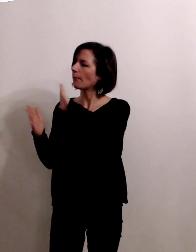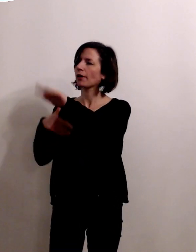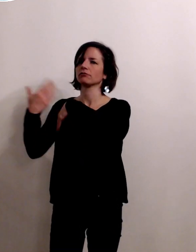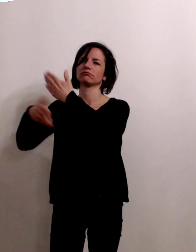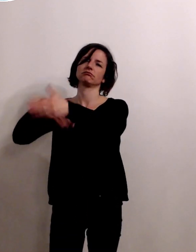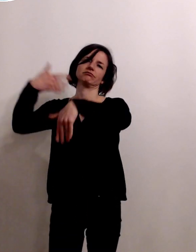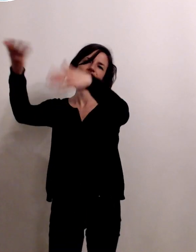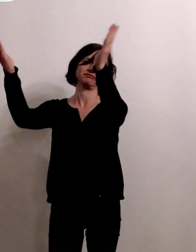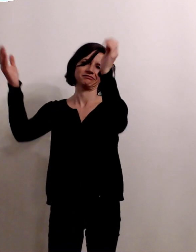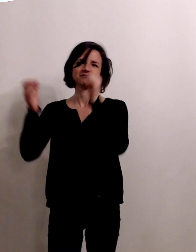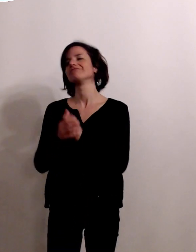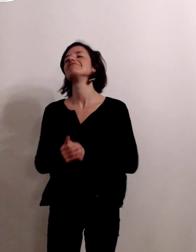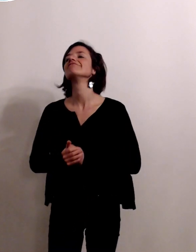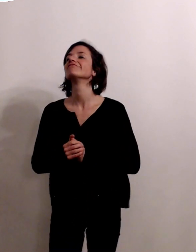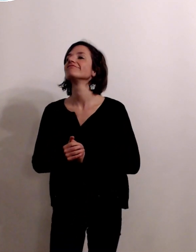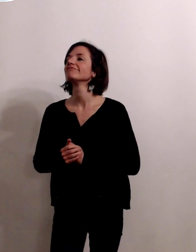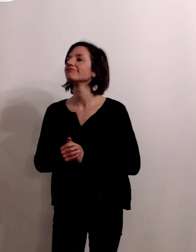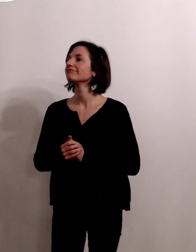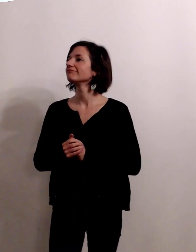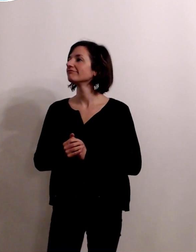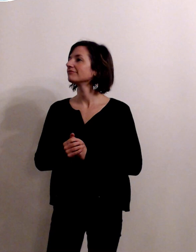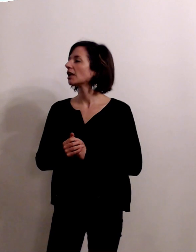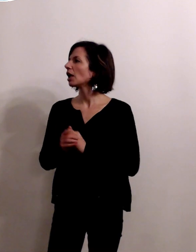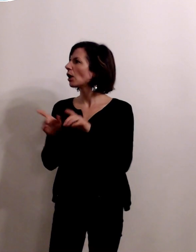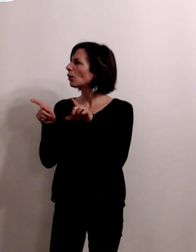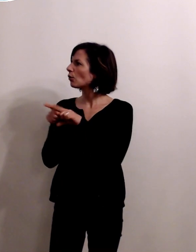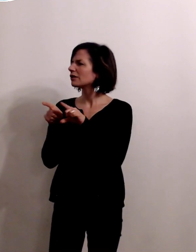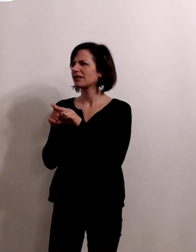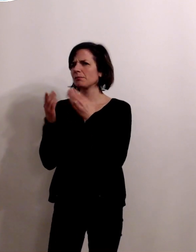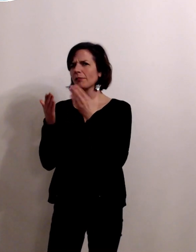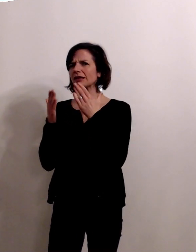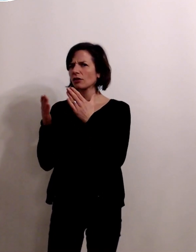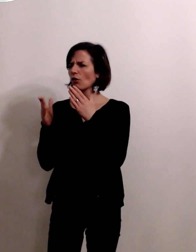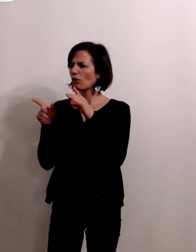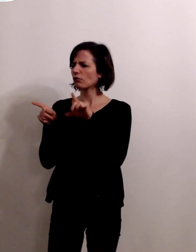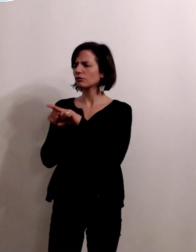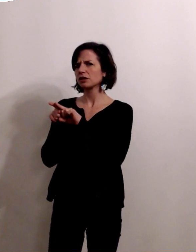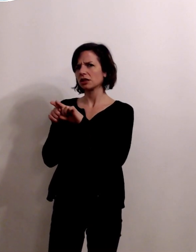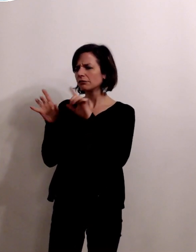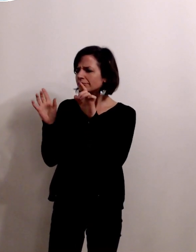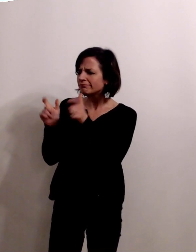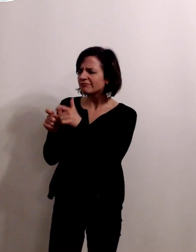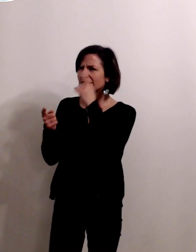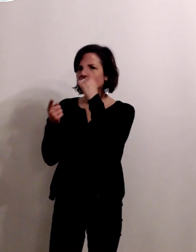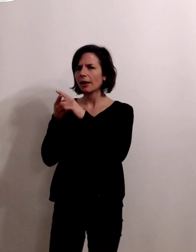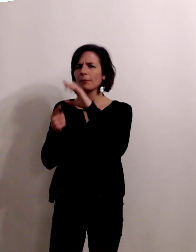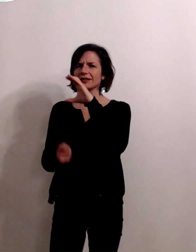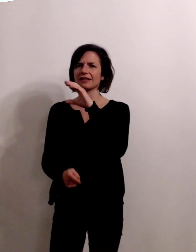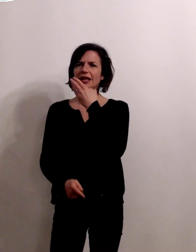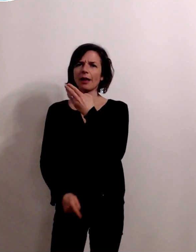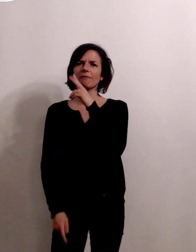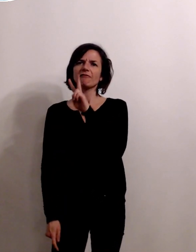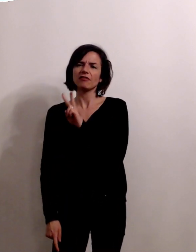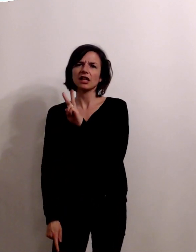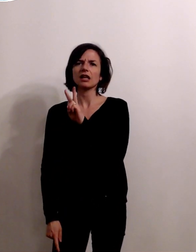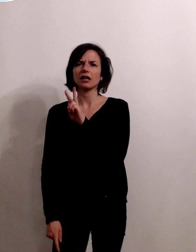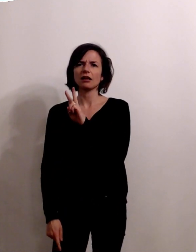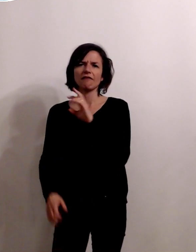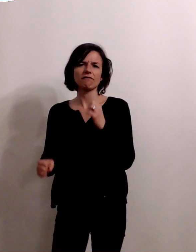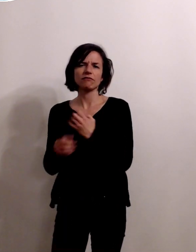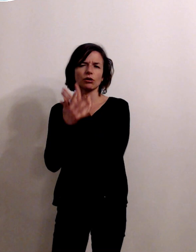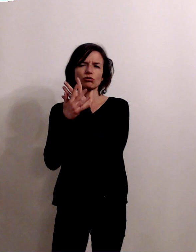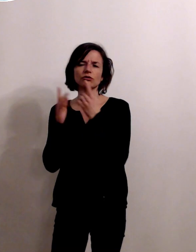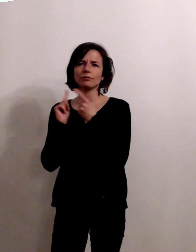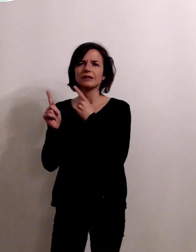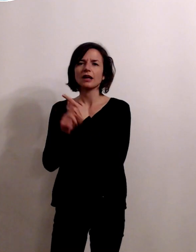on parle maintenant du dépistage de CMV je pense que du cytomegalovirus on a un petit peu la